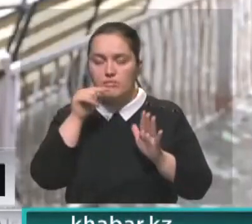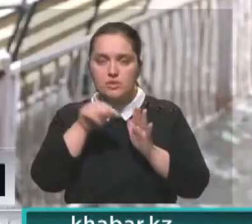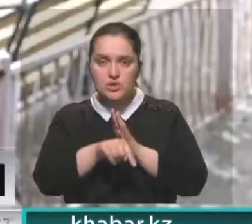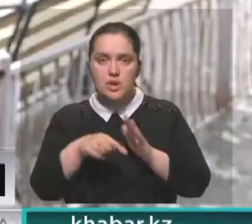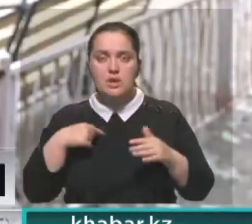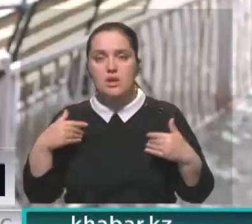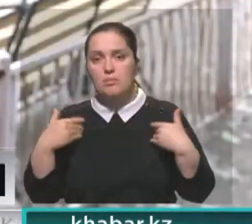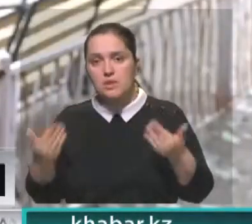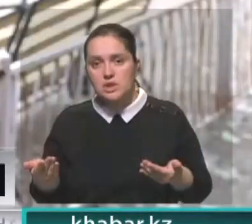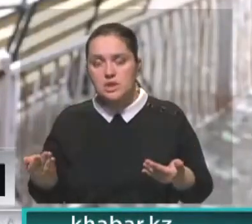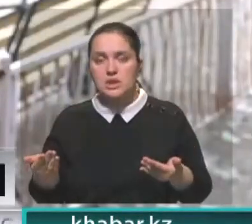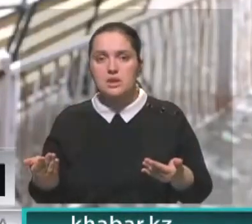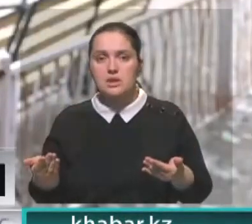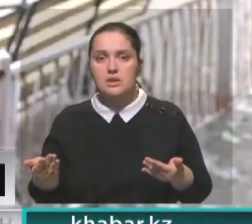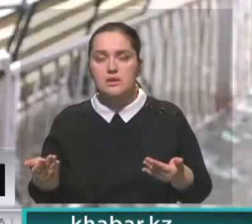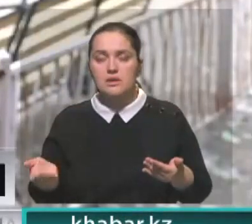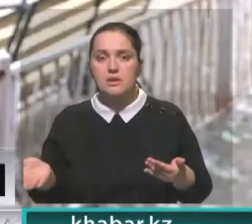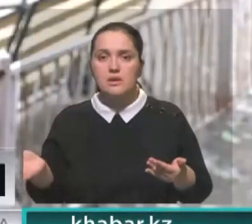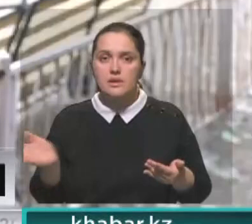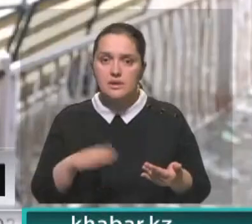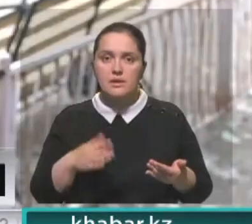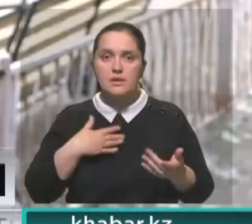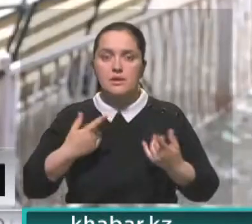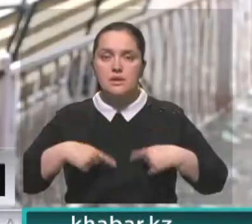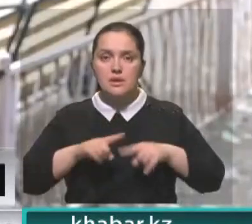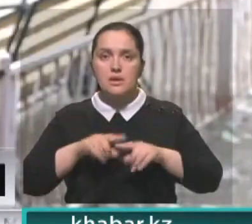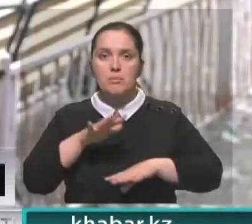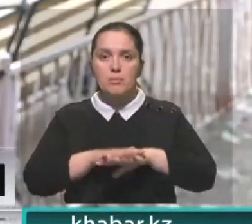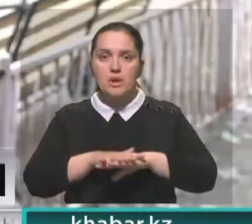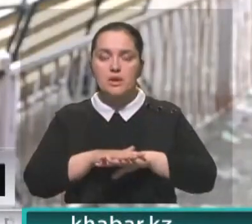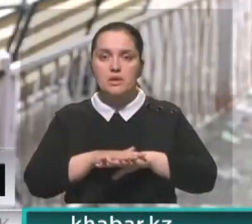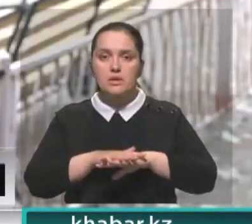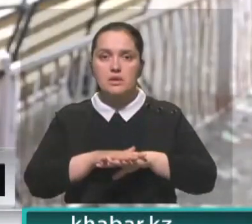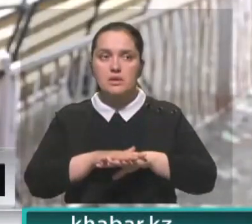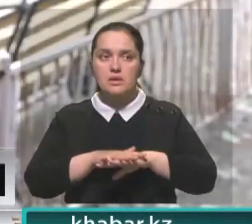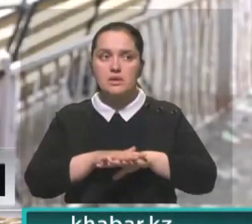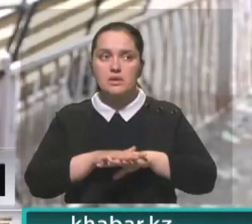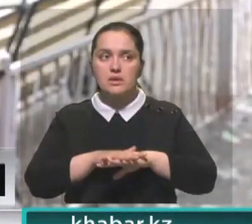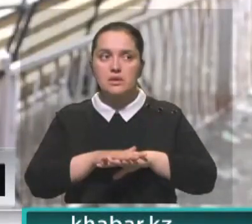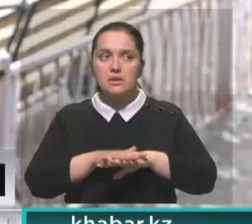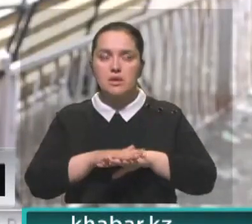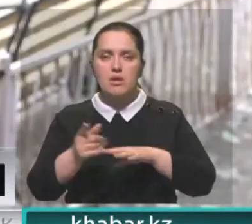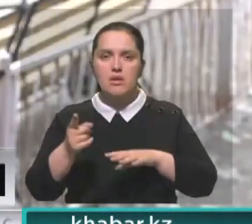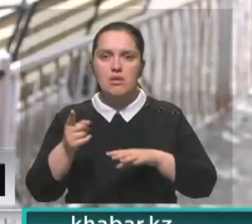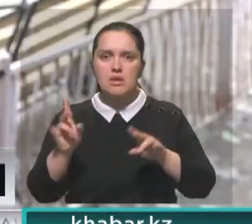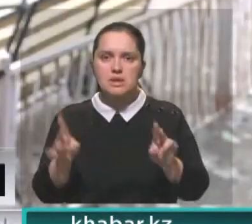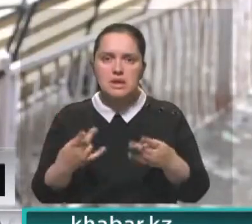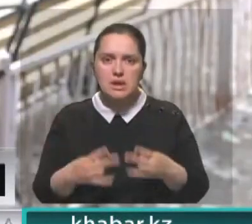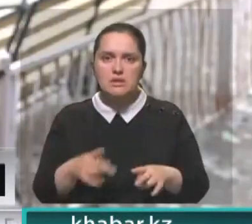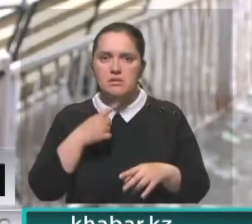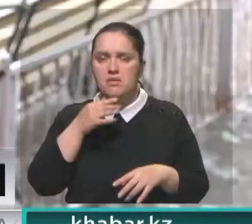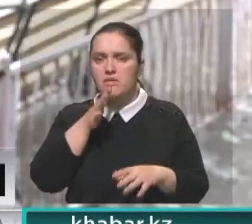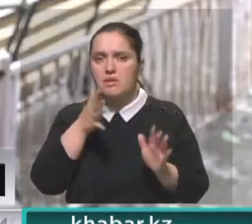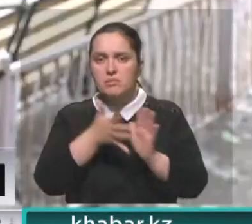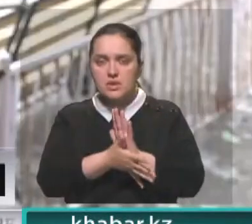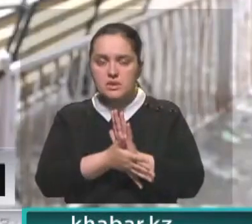Я им предложил, давайте я схожу в отделение банка. На что они тоже начали меня отговаривать, что это пройдет там время